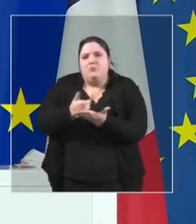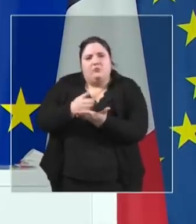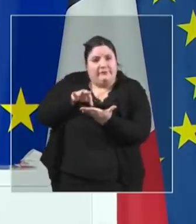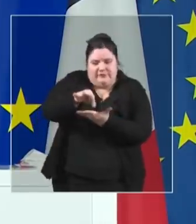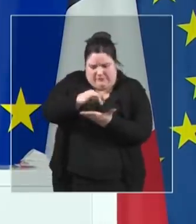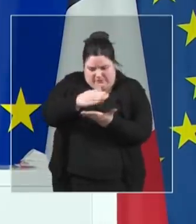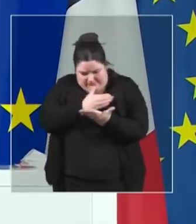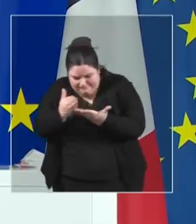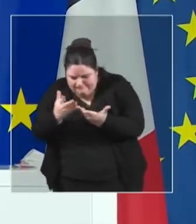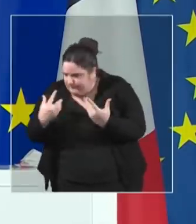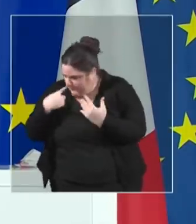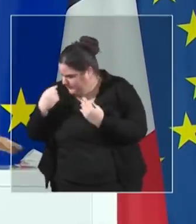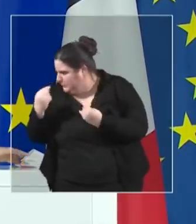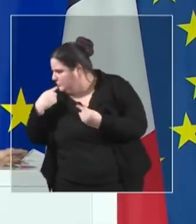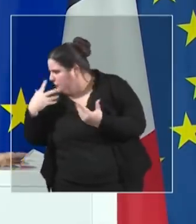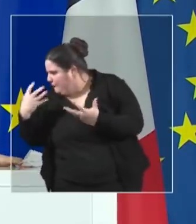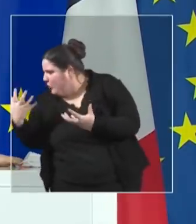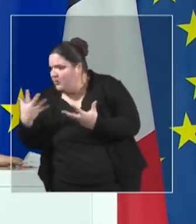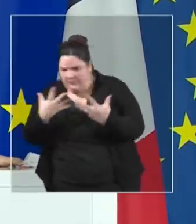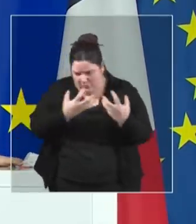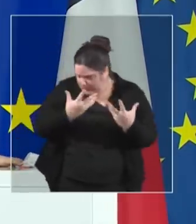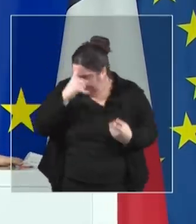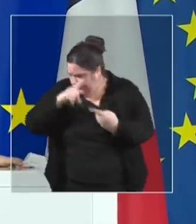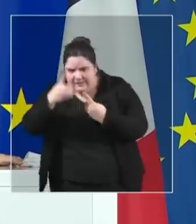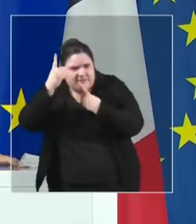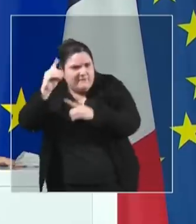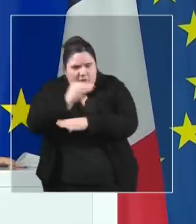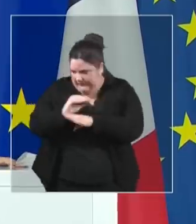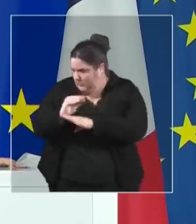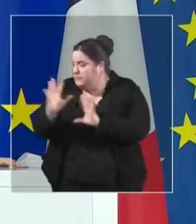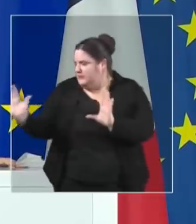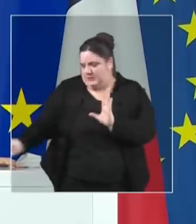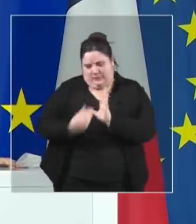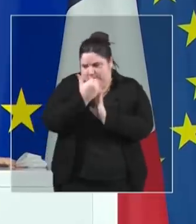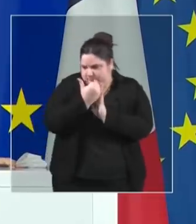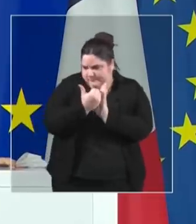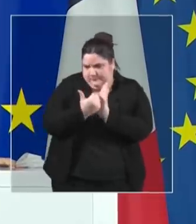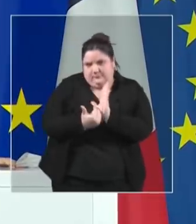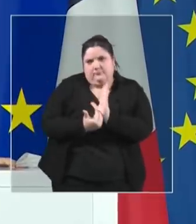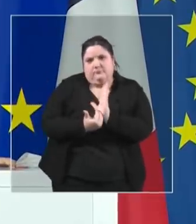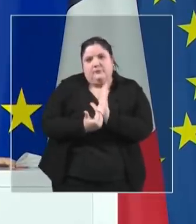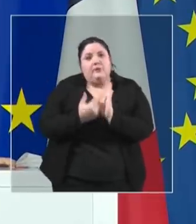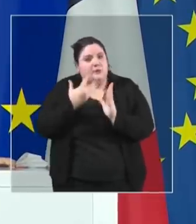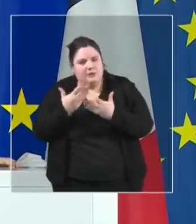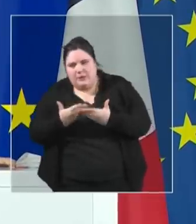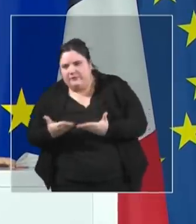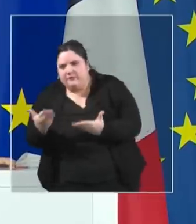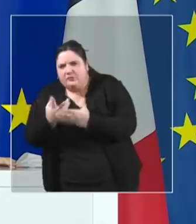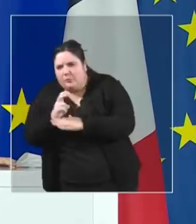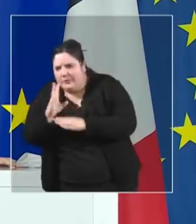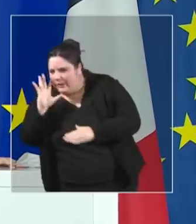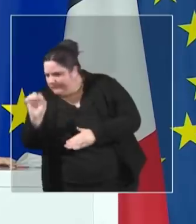de défense et de sécurité qui à la fois présentera l'état des menaces et fixera nos choix